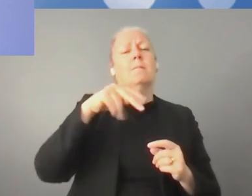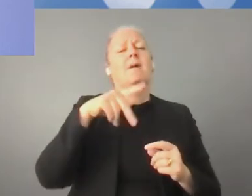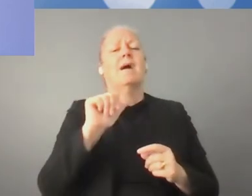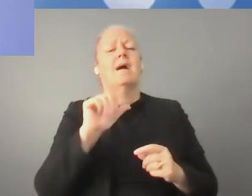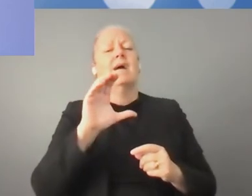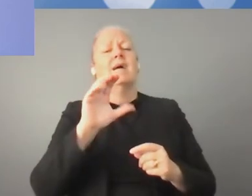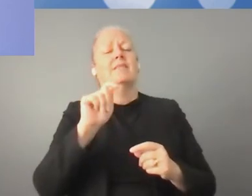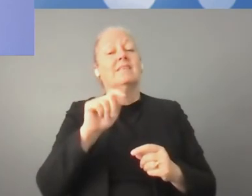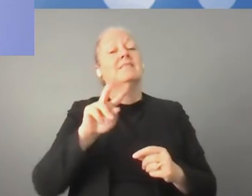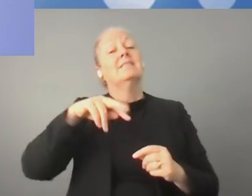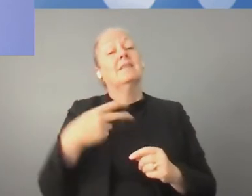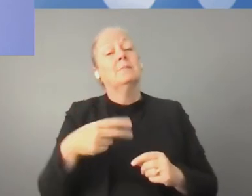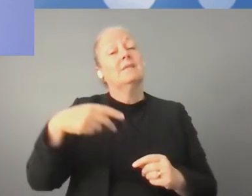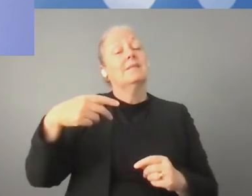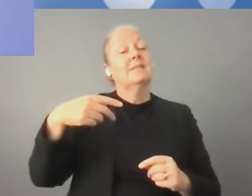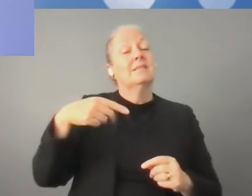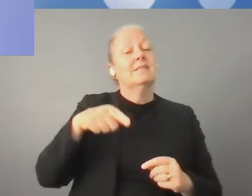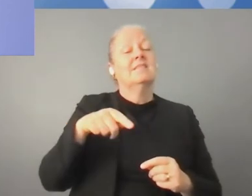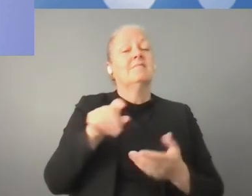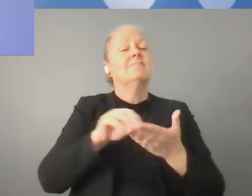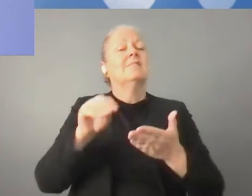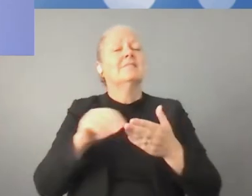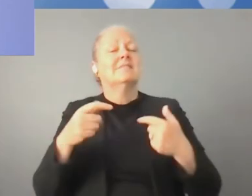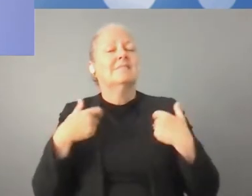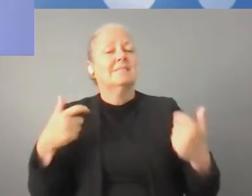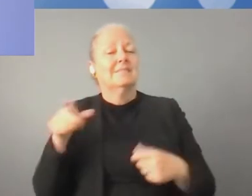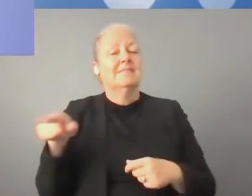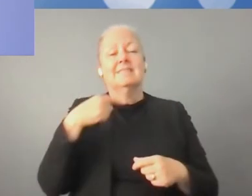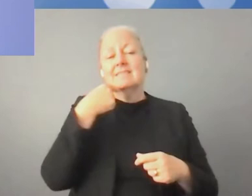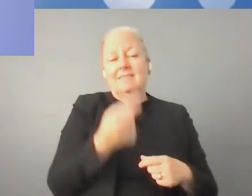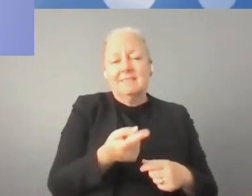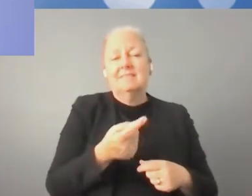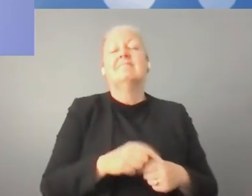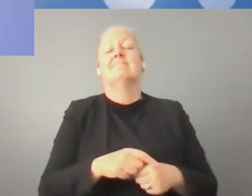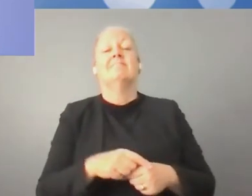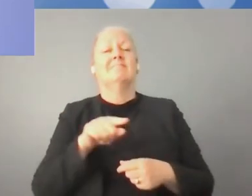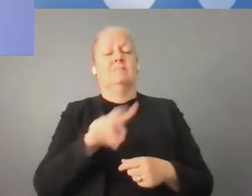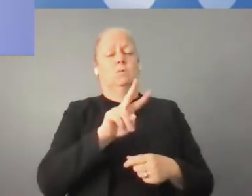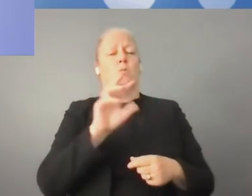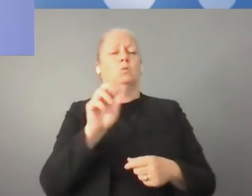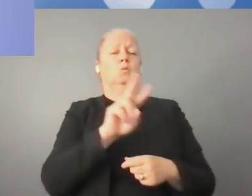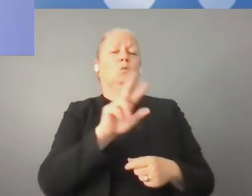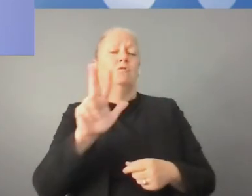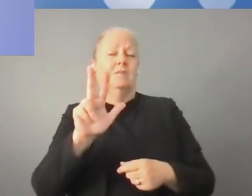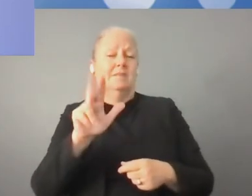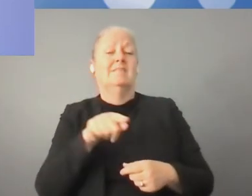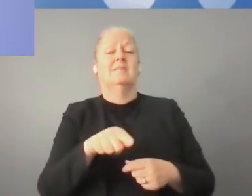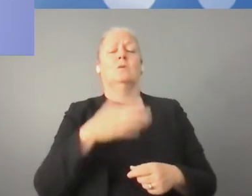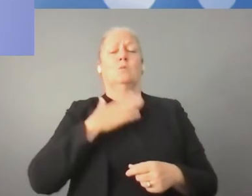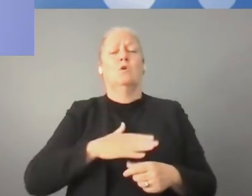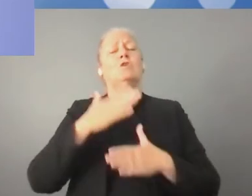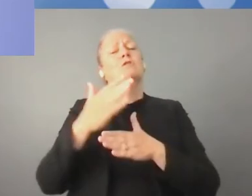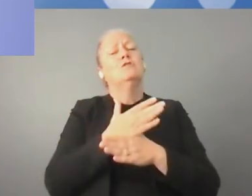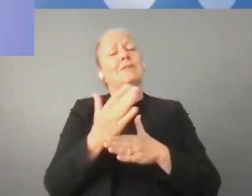powiedzieć na temat globalnego porozumienia cyfrowego zaproponowanego przez sekretarza generalnego. Jest to inicjatywa znana pod nazwą